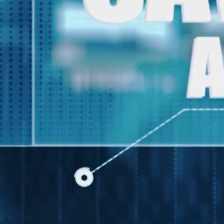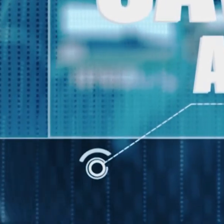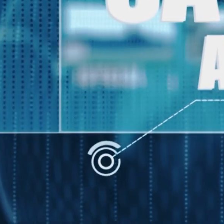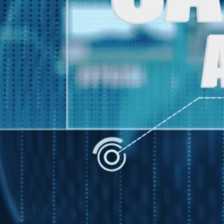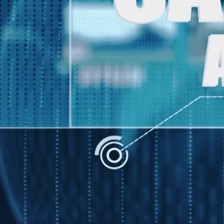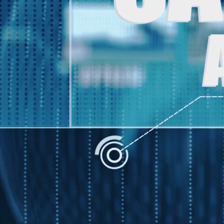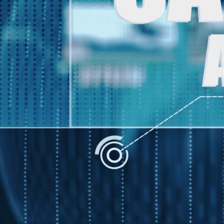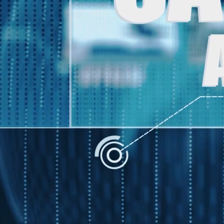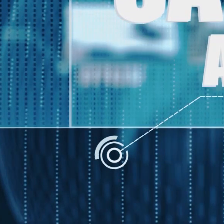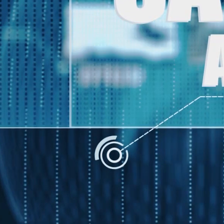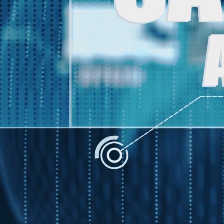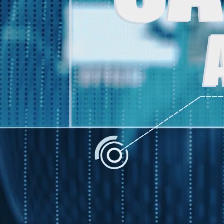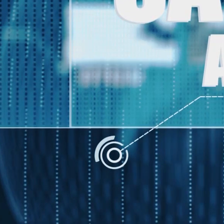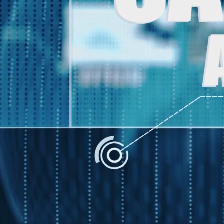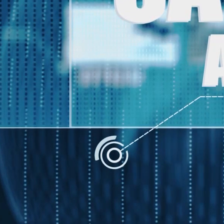Muzika